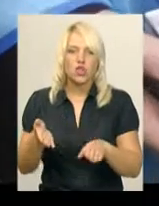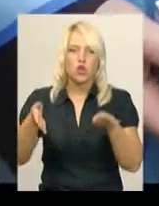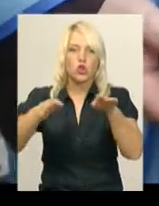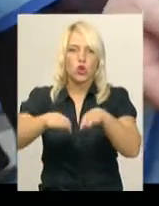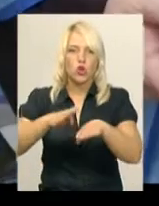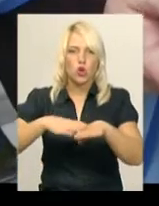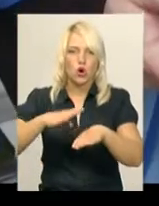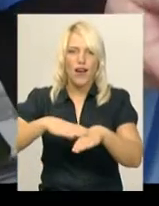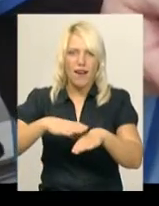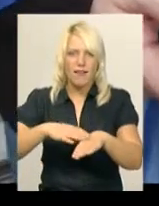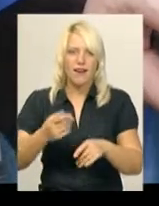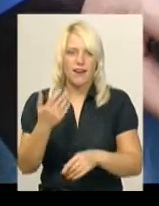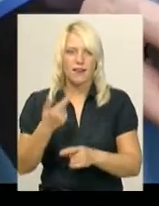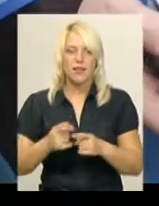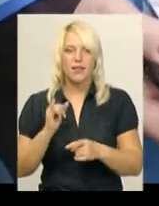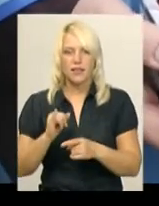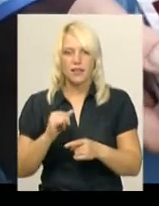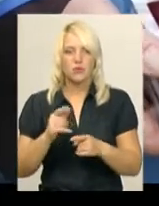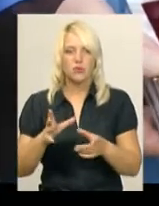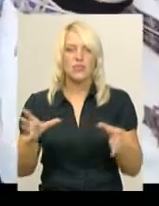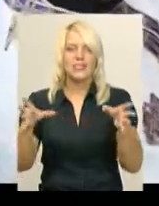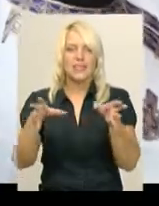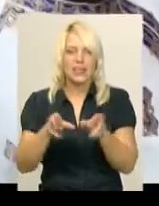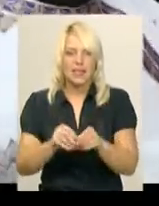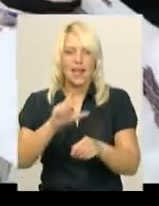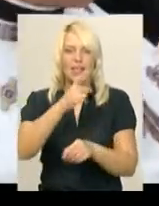'єднаються орестими паломниками, які йдуть до Єрусалиму.